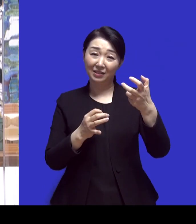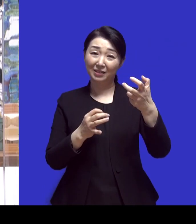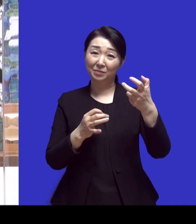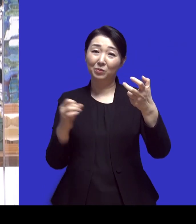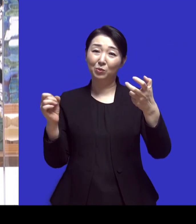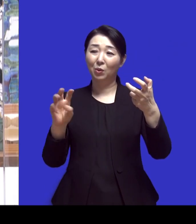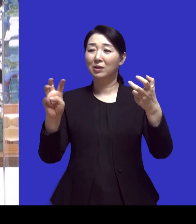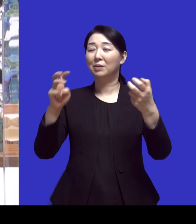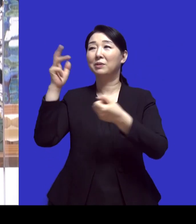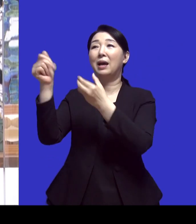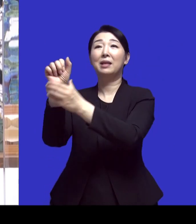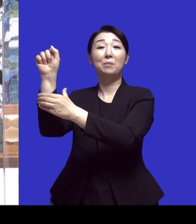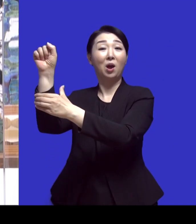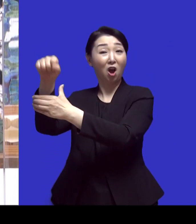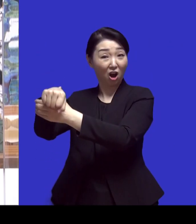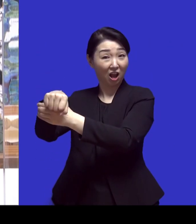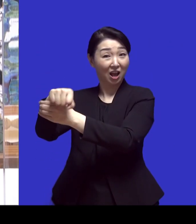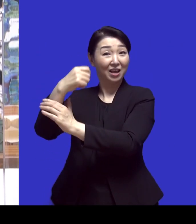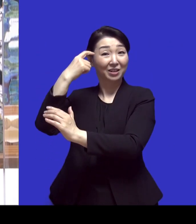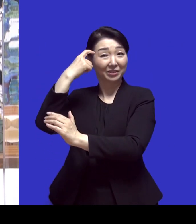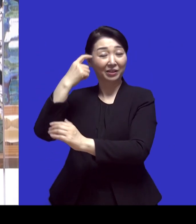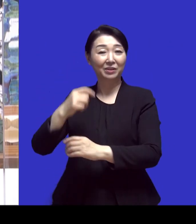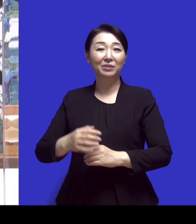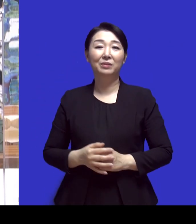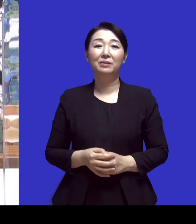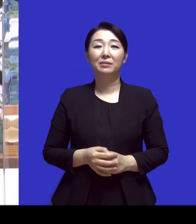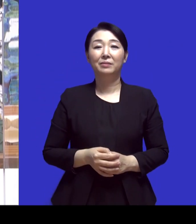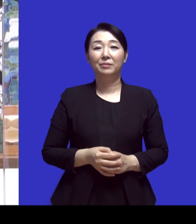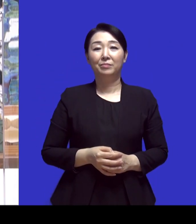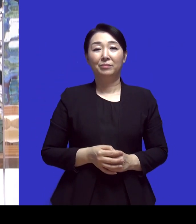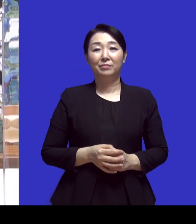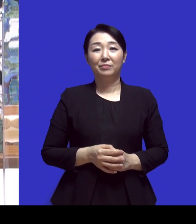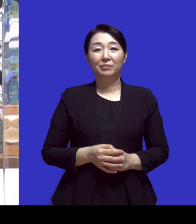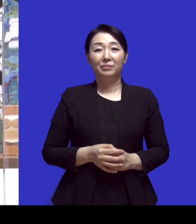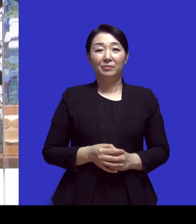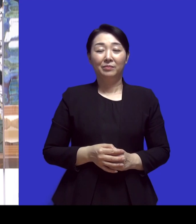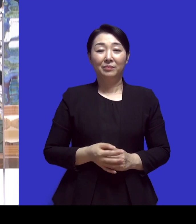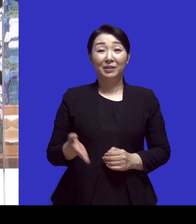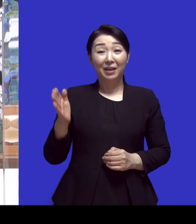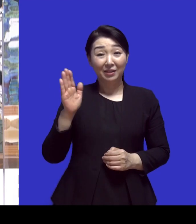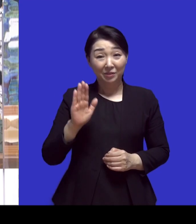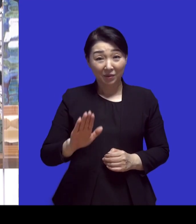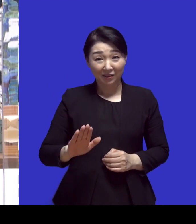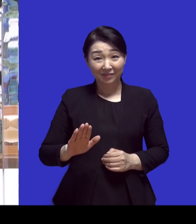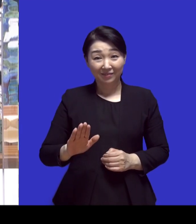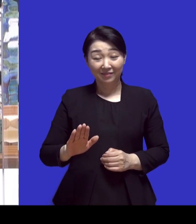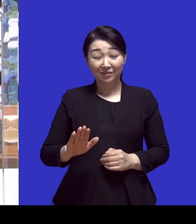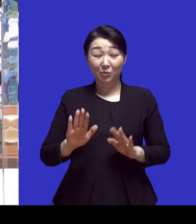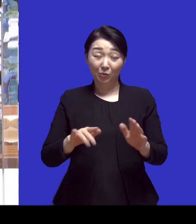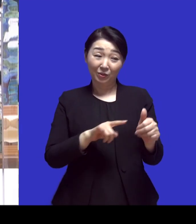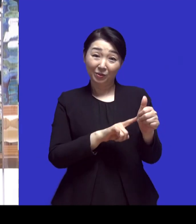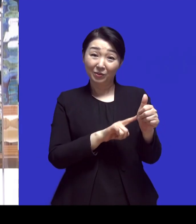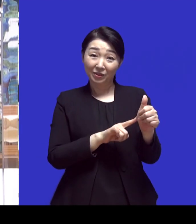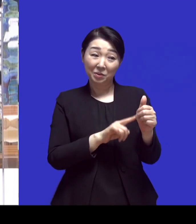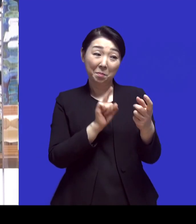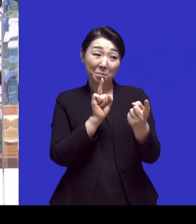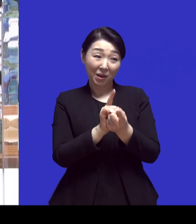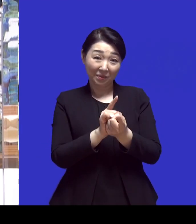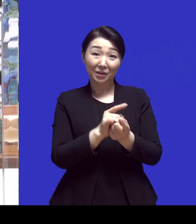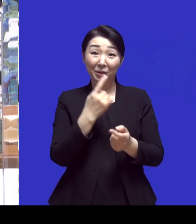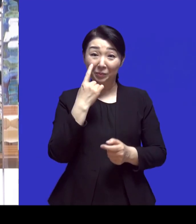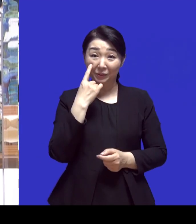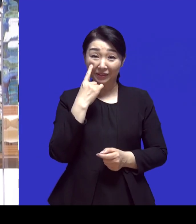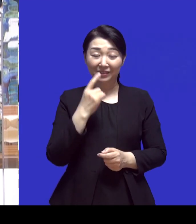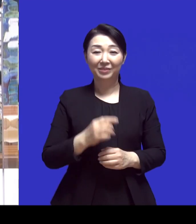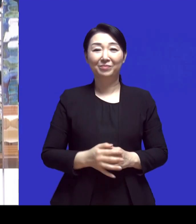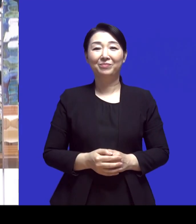30에 하나님의 허락 뭐 이 정도로 생각하고 있거든요 그런데 이제 오늘 이제 선교사님을 만나 뵙고 나니까